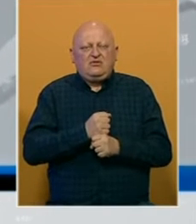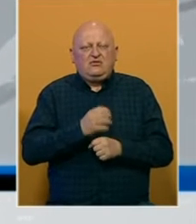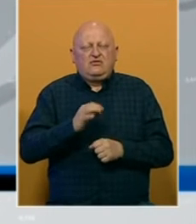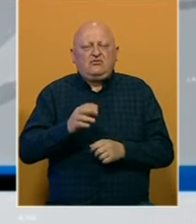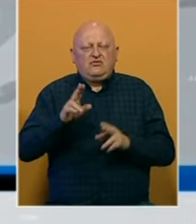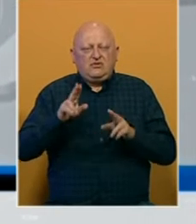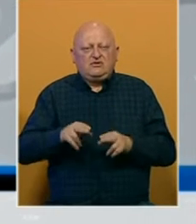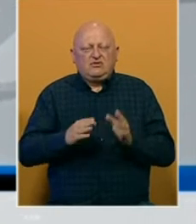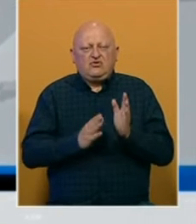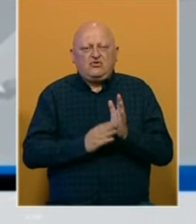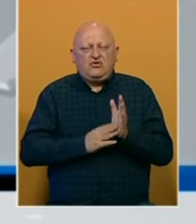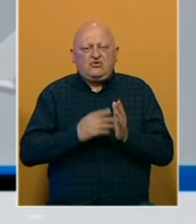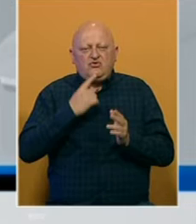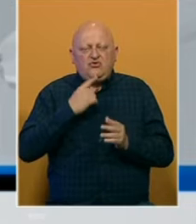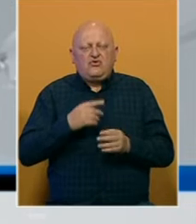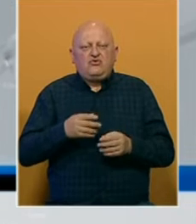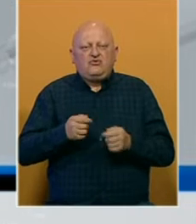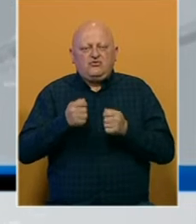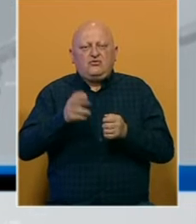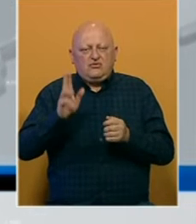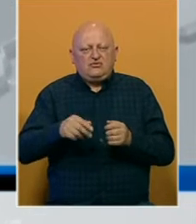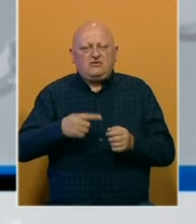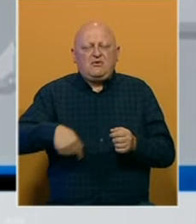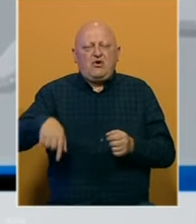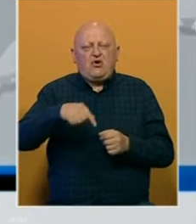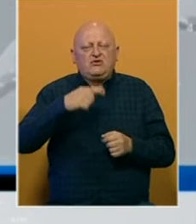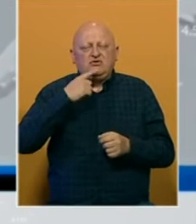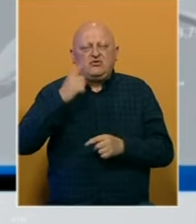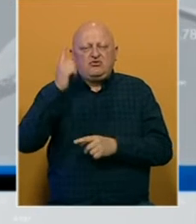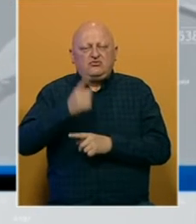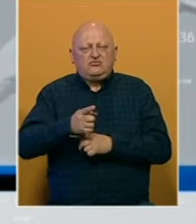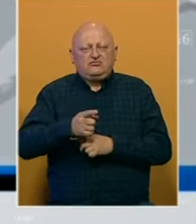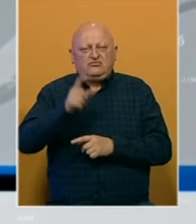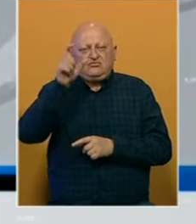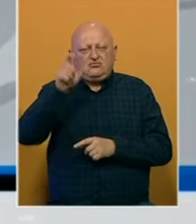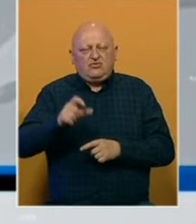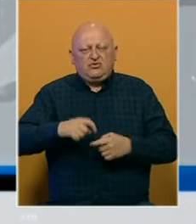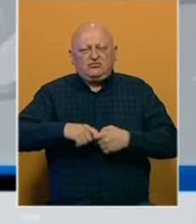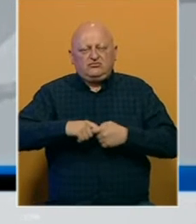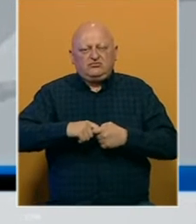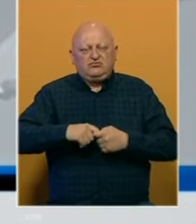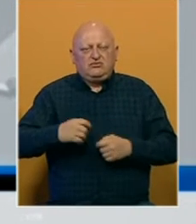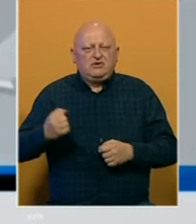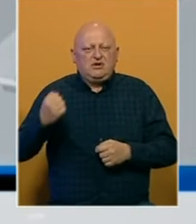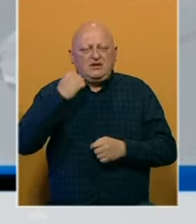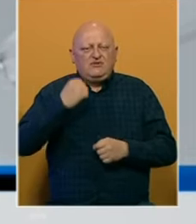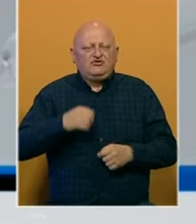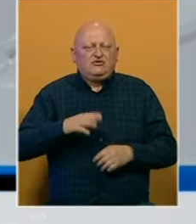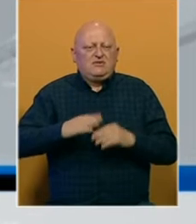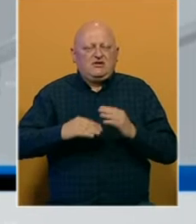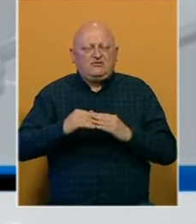postojanju dokaza koji ukazuju da postoje okolnosti koje određeno osobu povezuju sa određenim krivičnim dijelom.